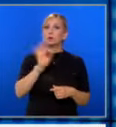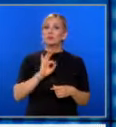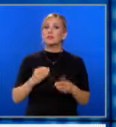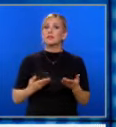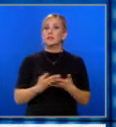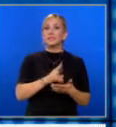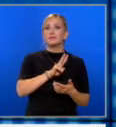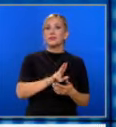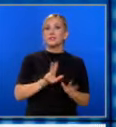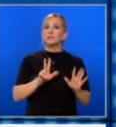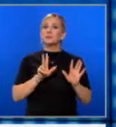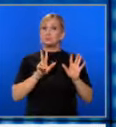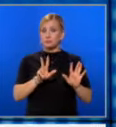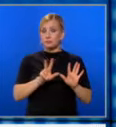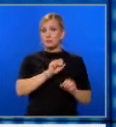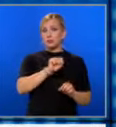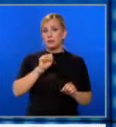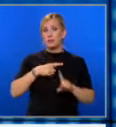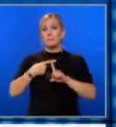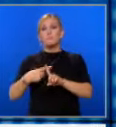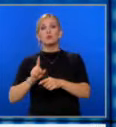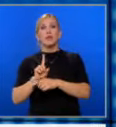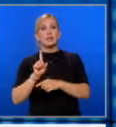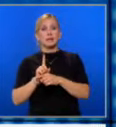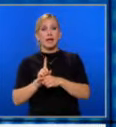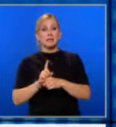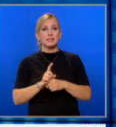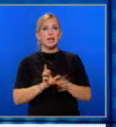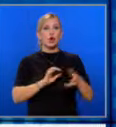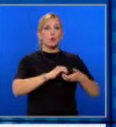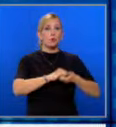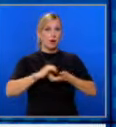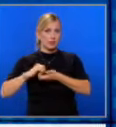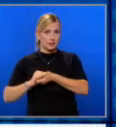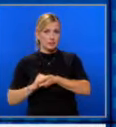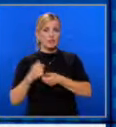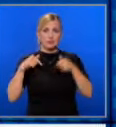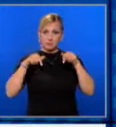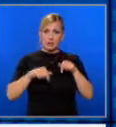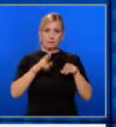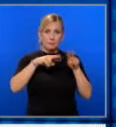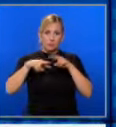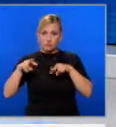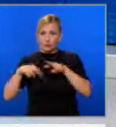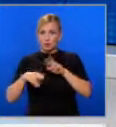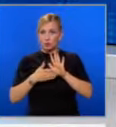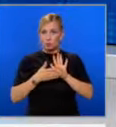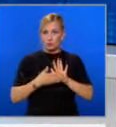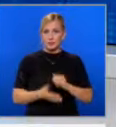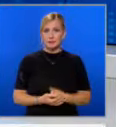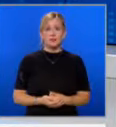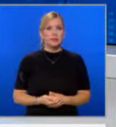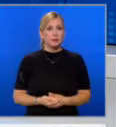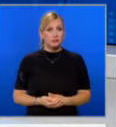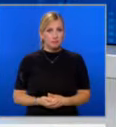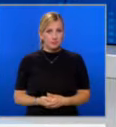28 партии и 11 коалиции. Предстои проварка на документите от страна на Централната избирателна комисия. А